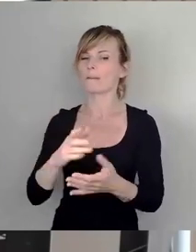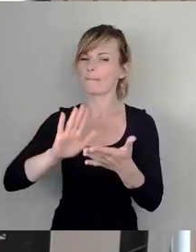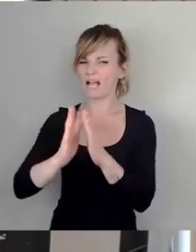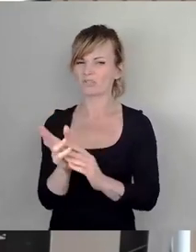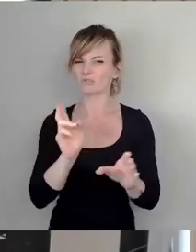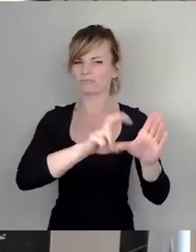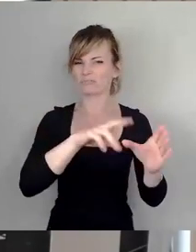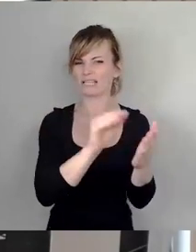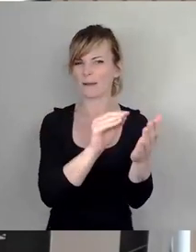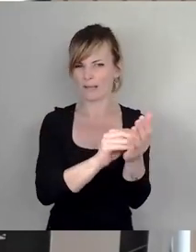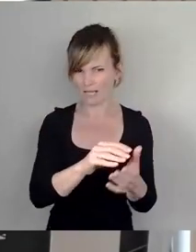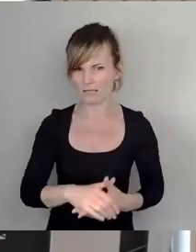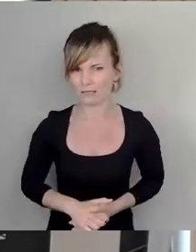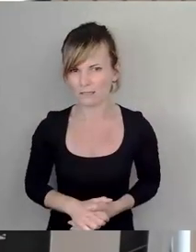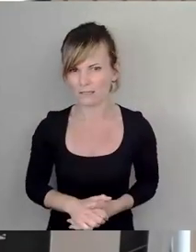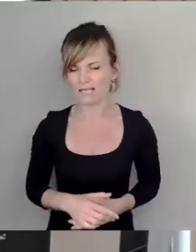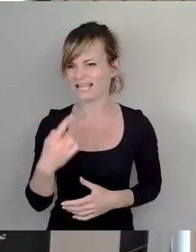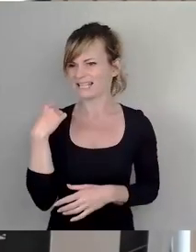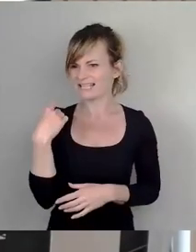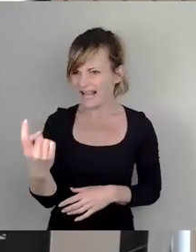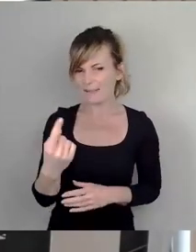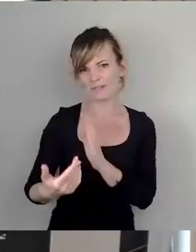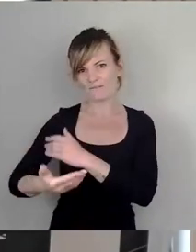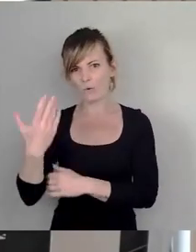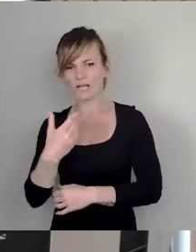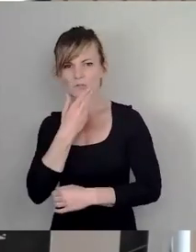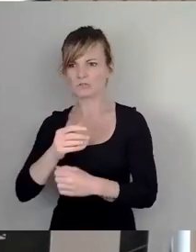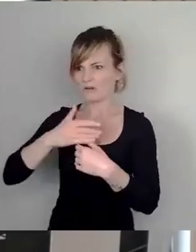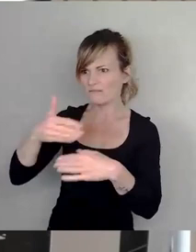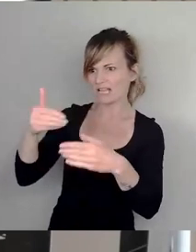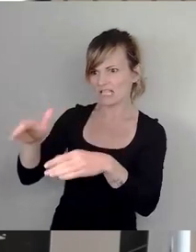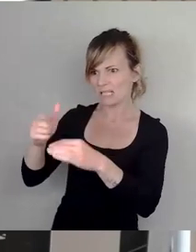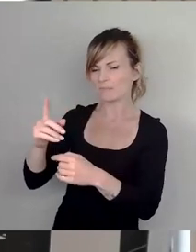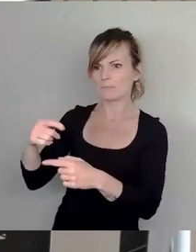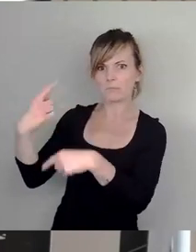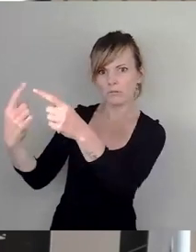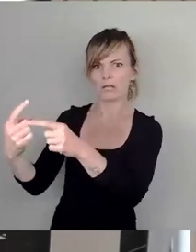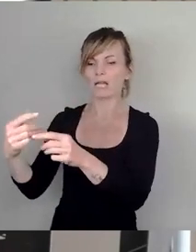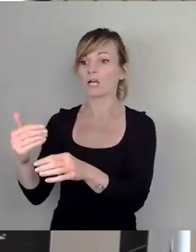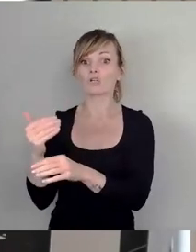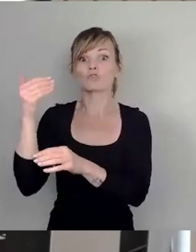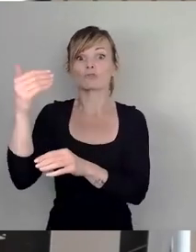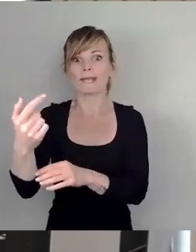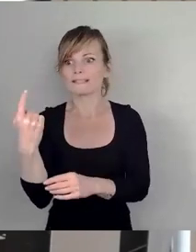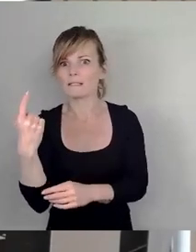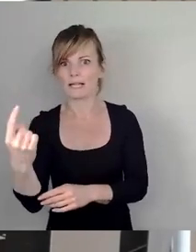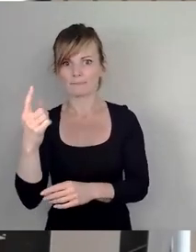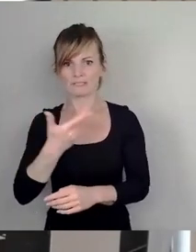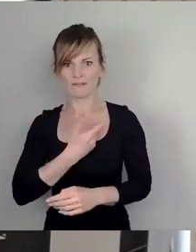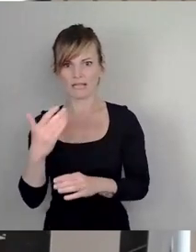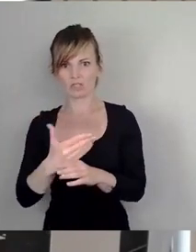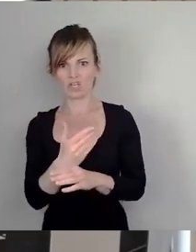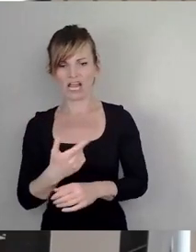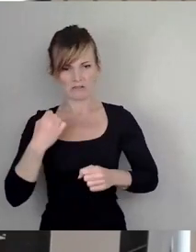selbst als entartet vertrieben, wollte sie später selber entscheiden, was sein soll und was nicht. Das